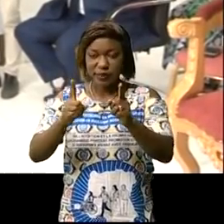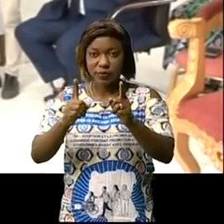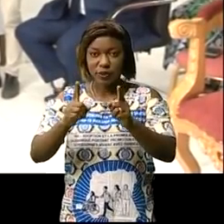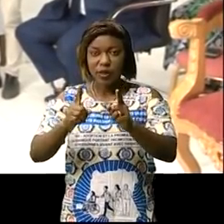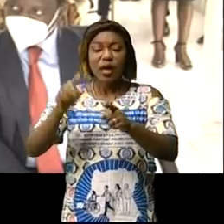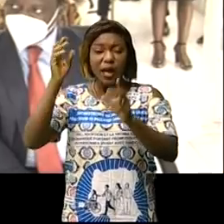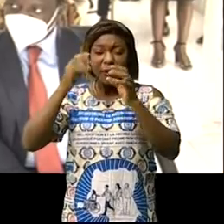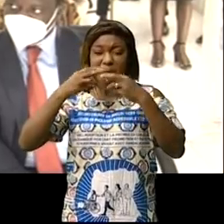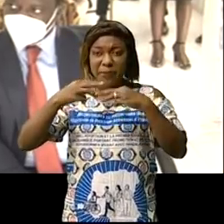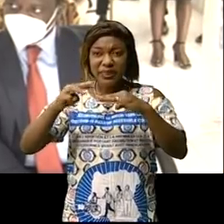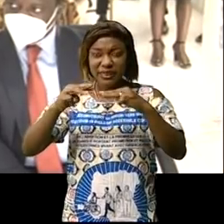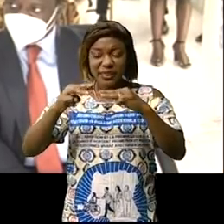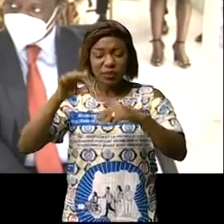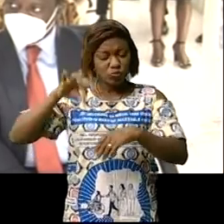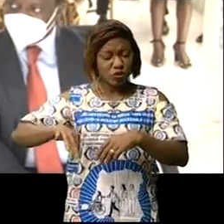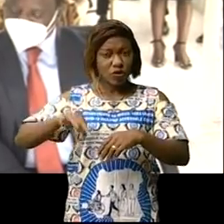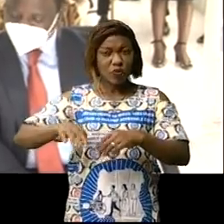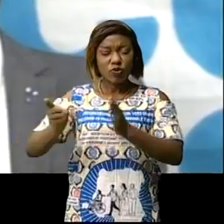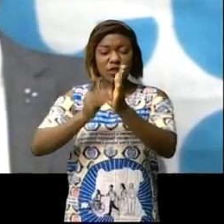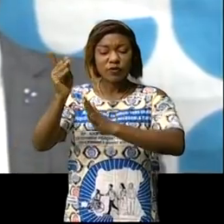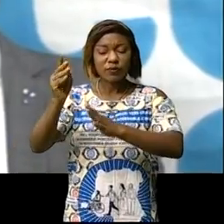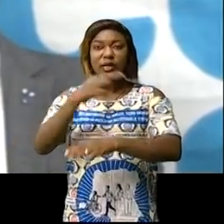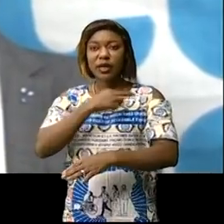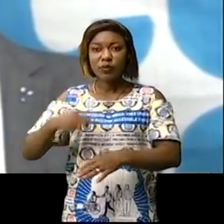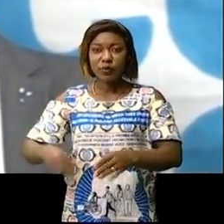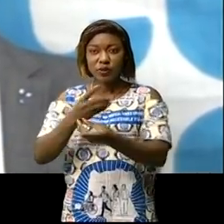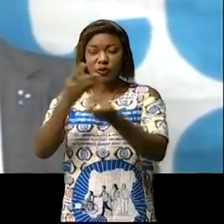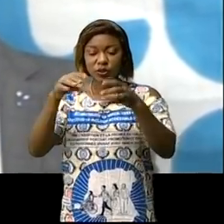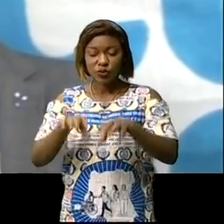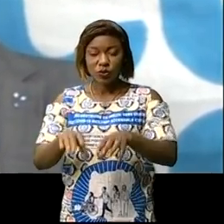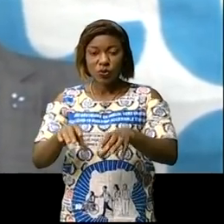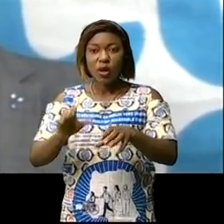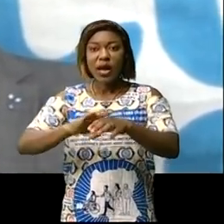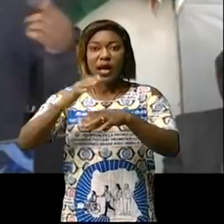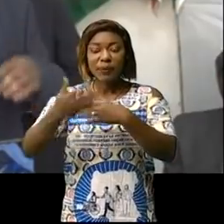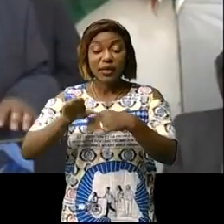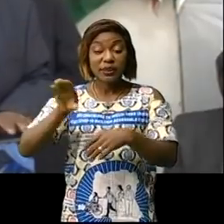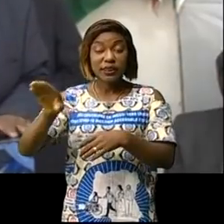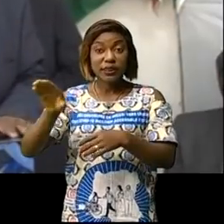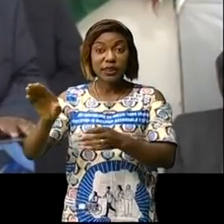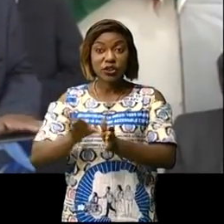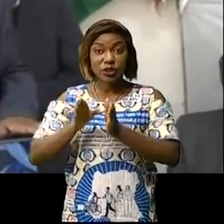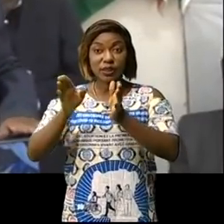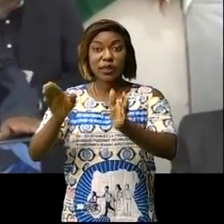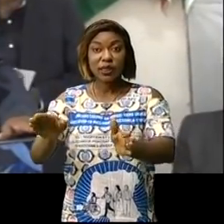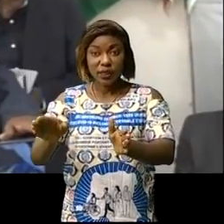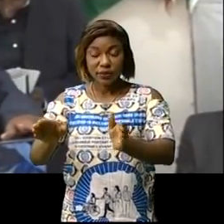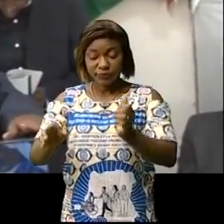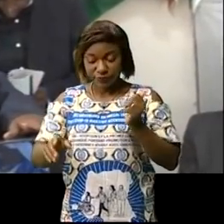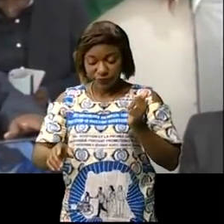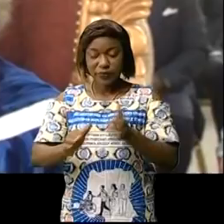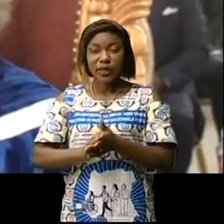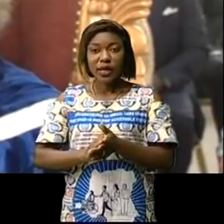bénéfique pour le développement de la République démocratique du Congo D'après les directeurs généraux de culpac Daniel Santubico